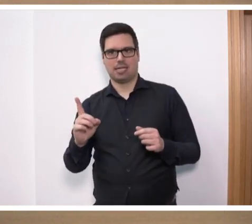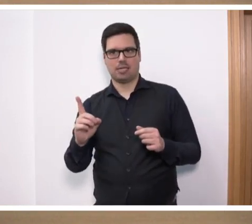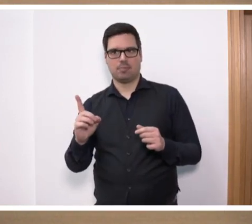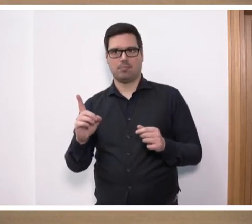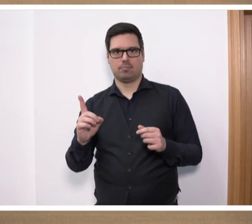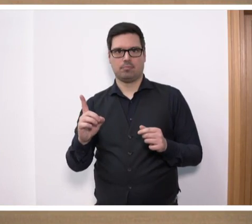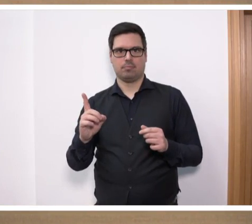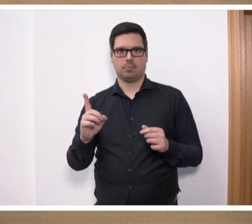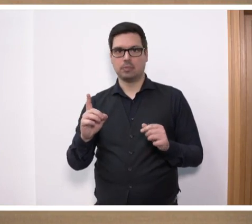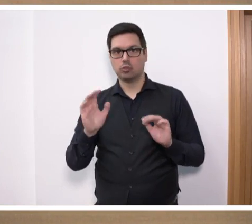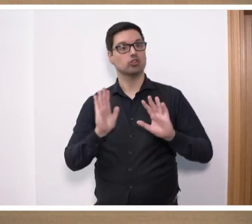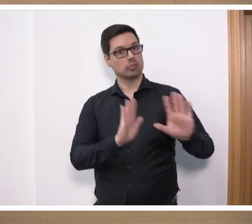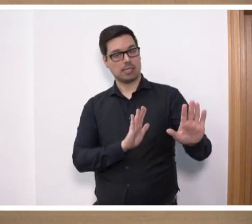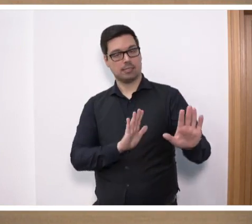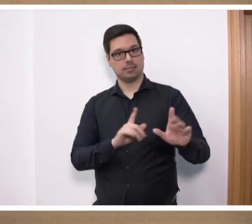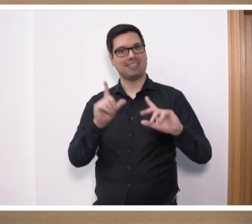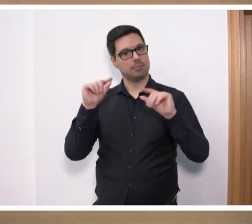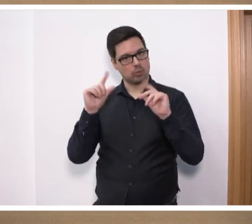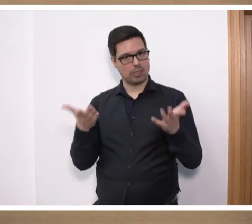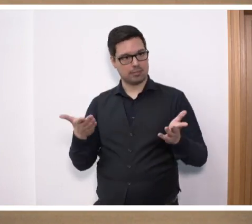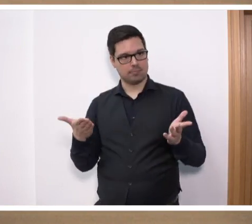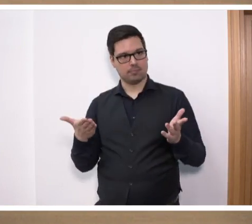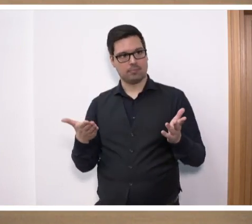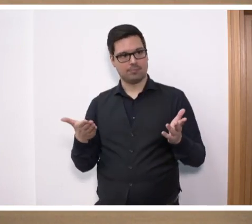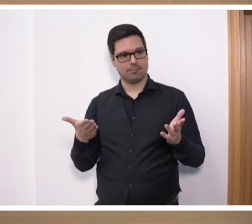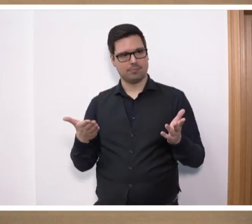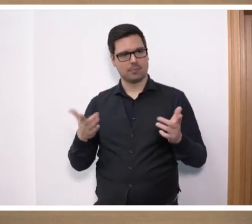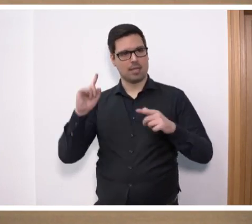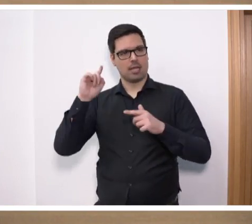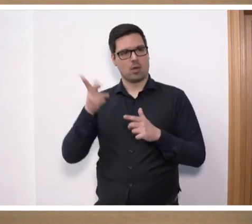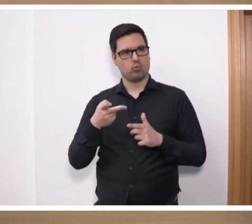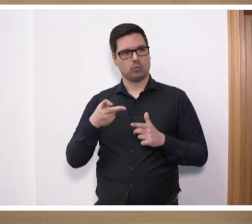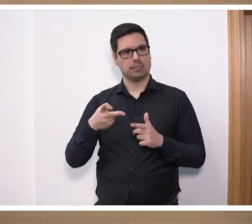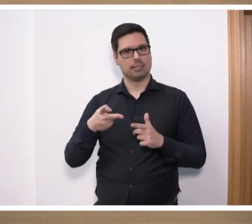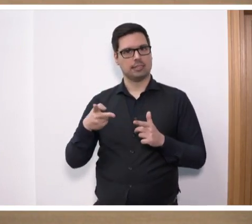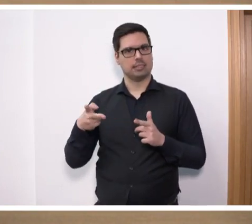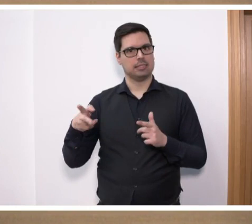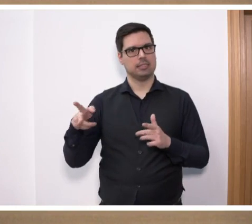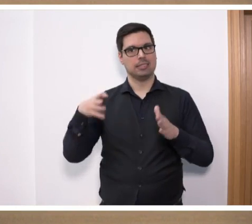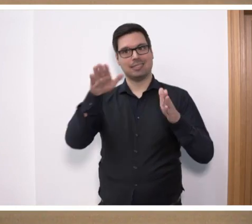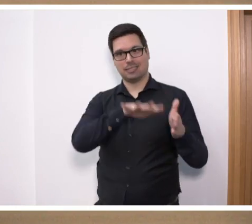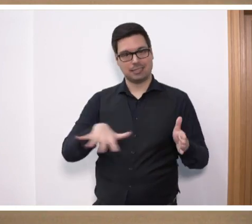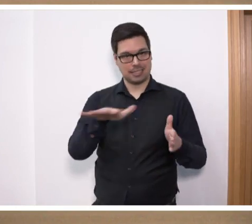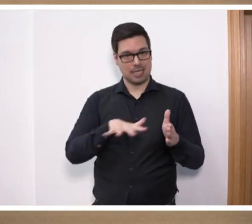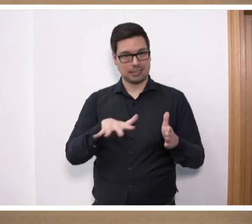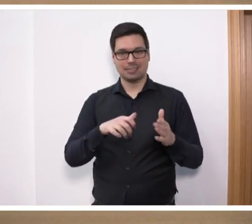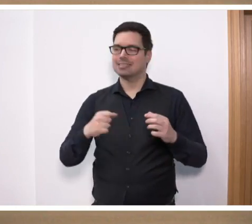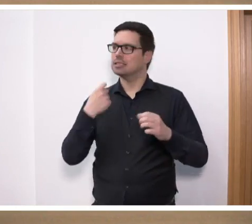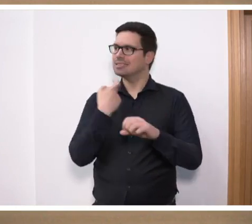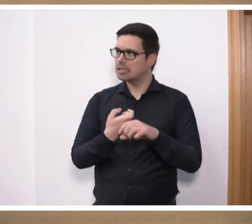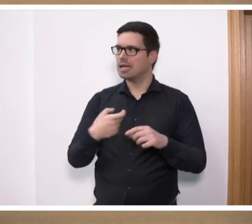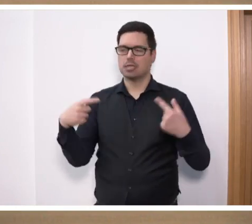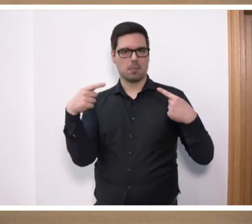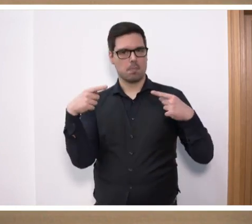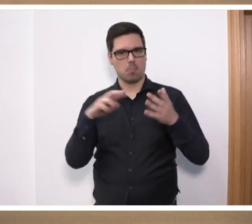stellen. Was meine ich damit? Ich meine es natürlich auch in der Sache stellen, in eine harte politische Auseinandersetzung gehen.